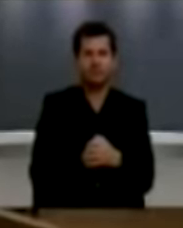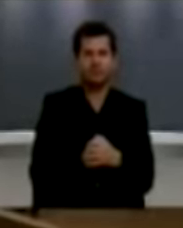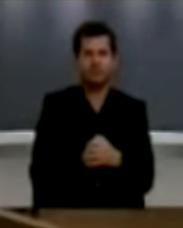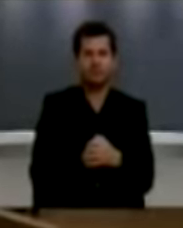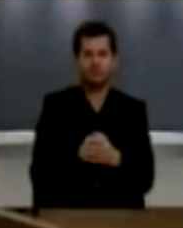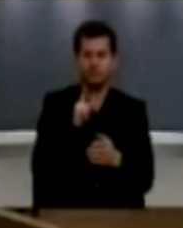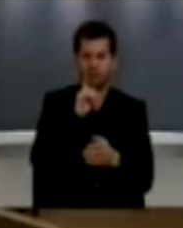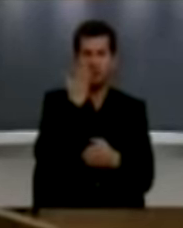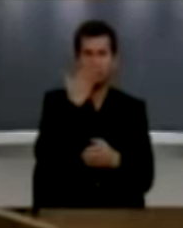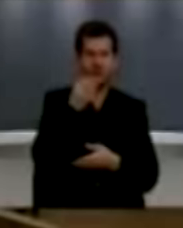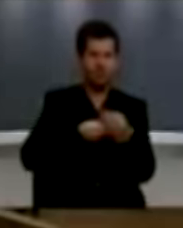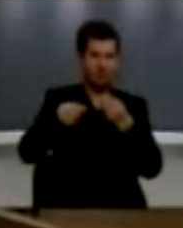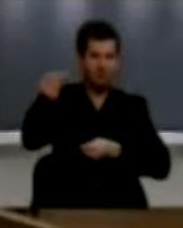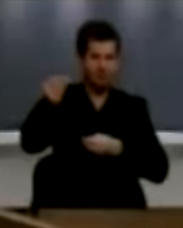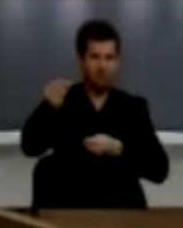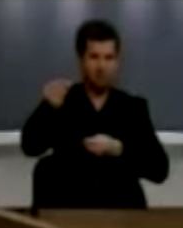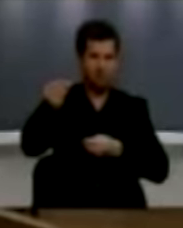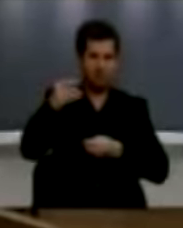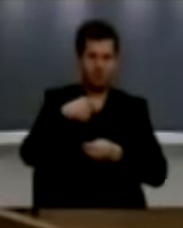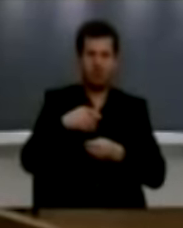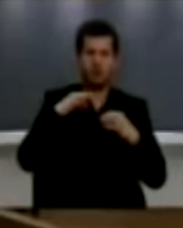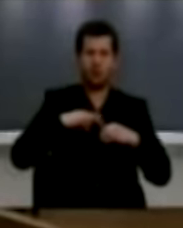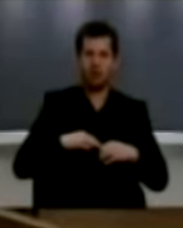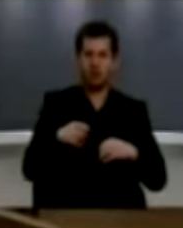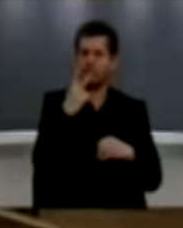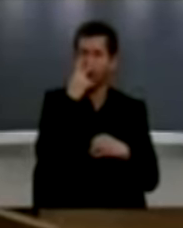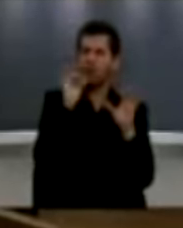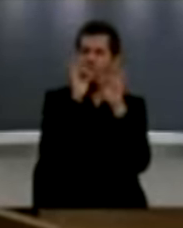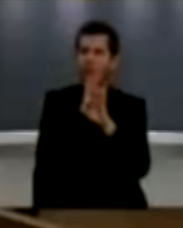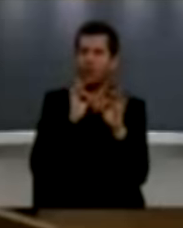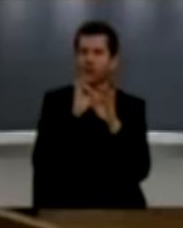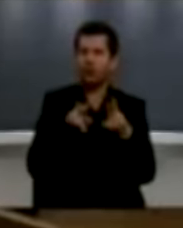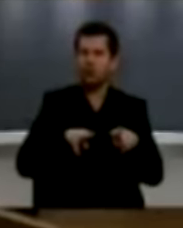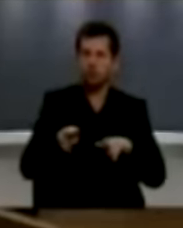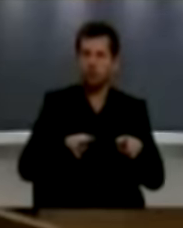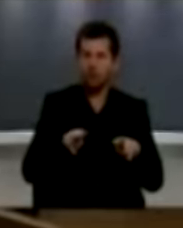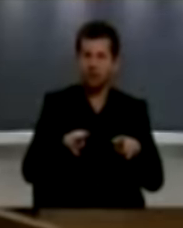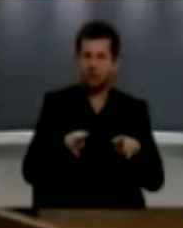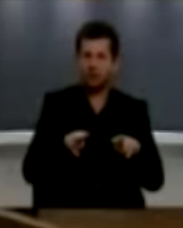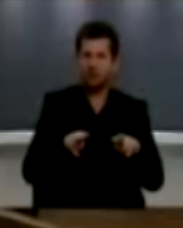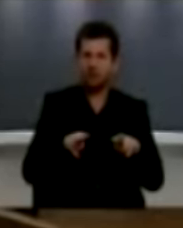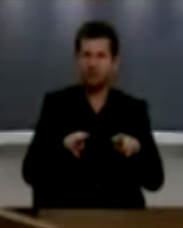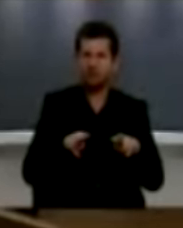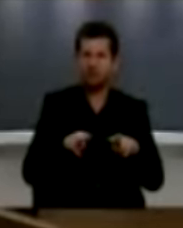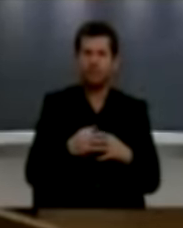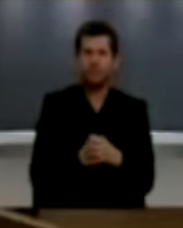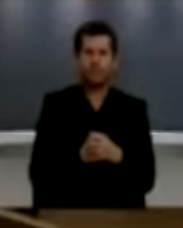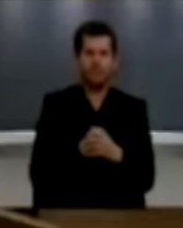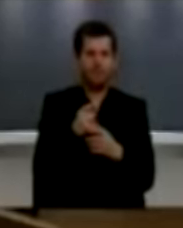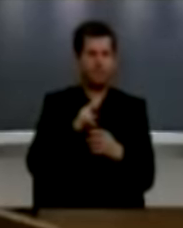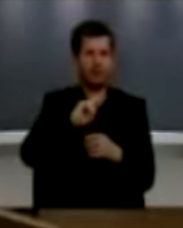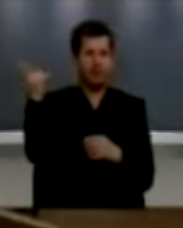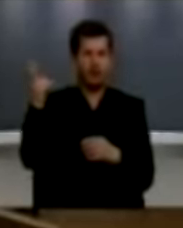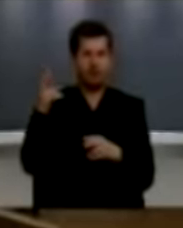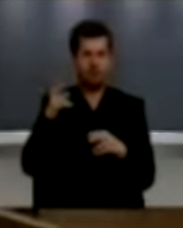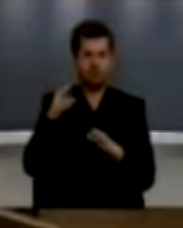këmbimin a jahjaga eshtën. Nuk është para pa asë njëherë gjykat e tjil e cila është jashtë sistemi tjuridiktë